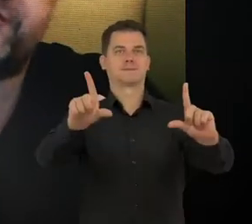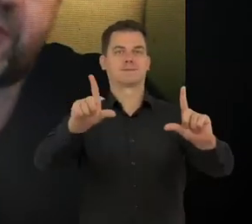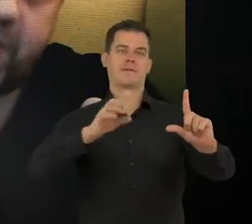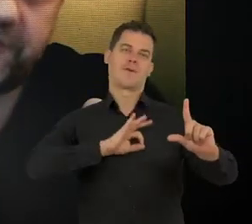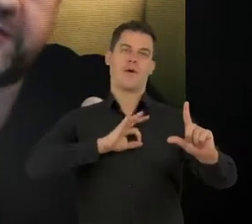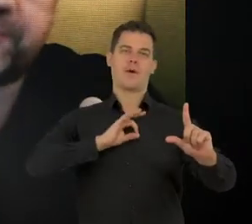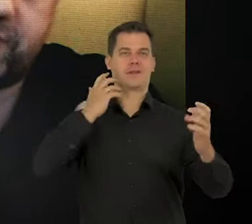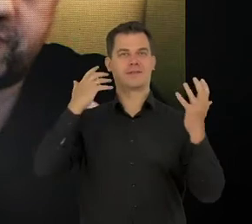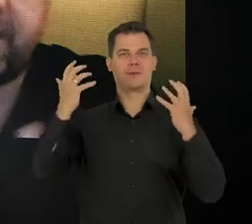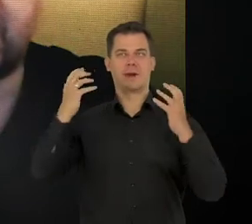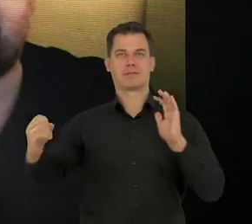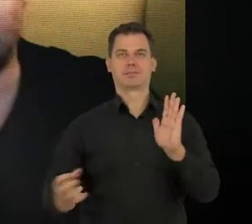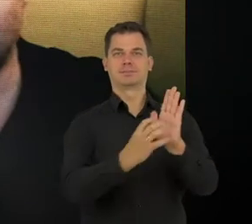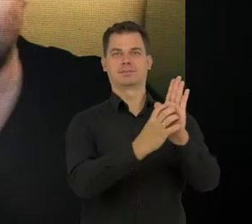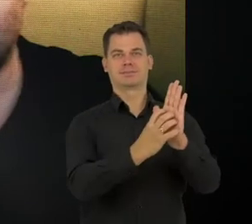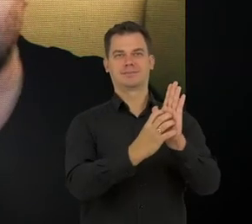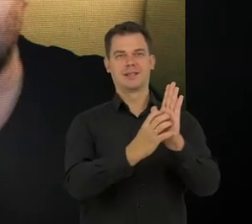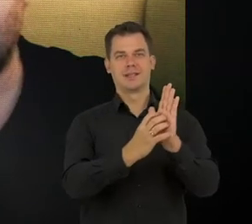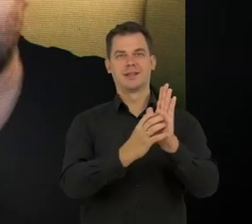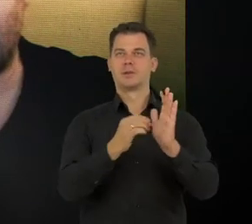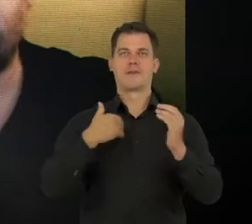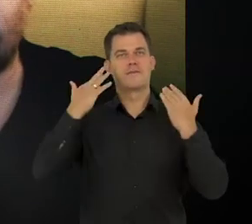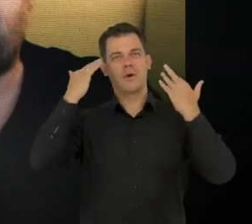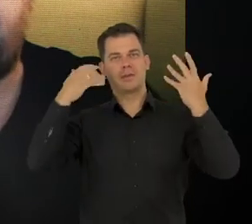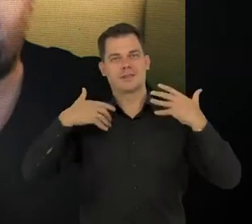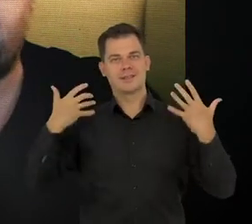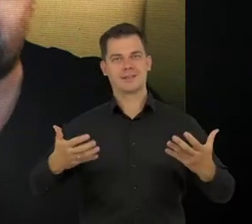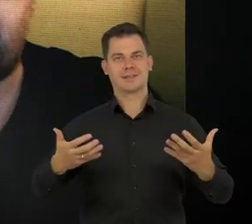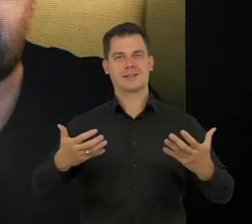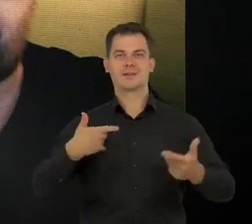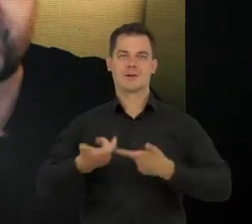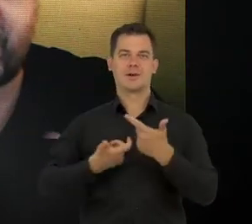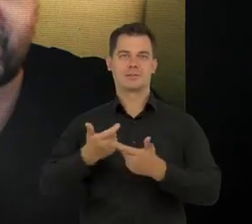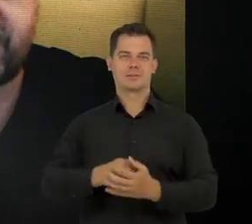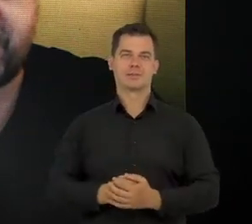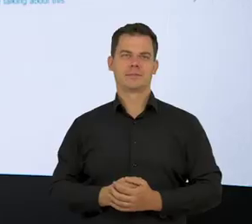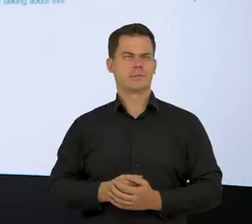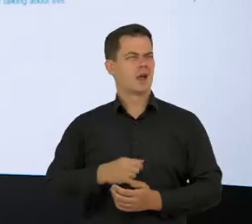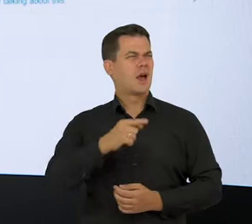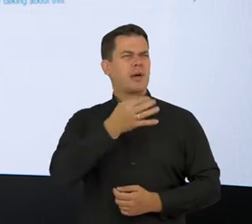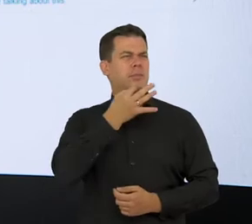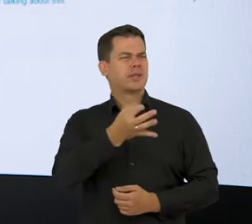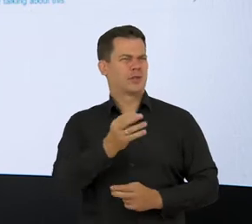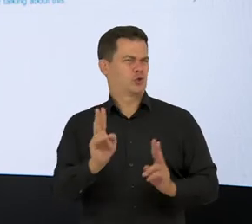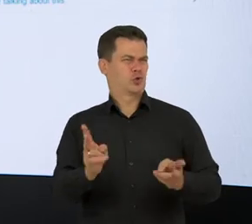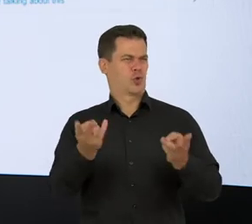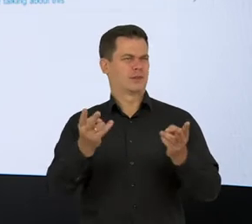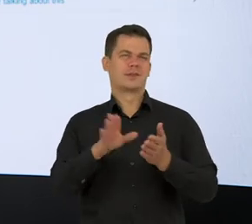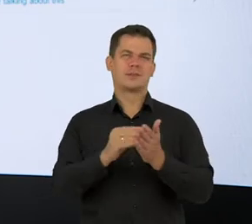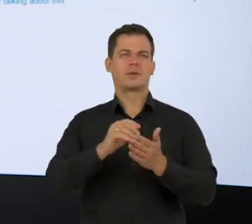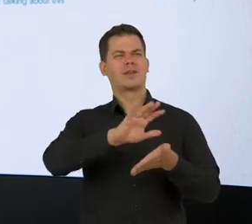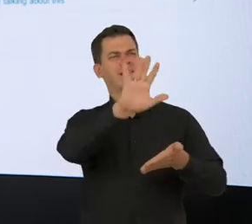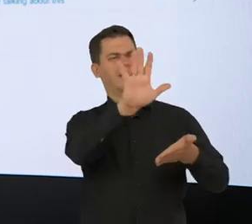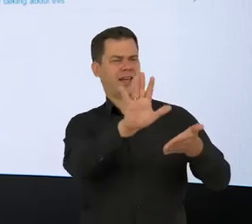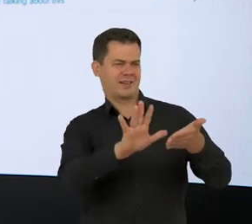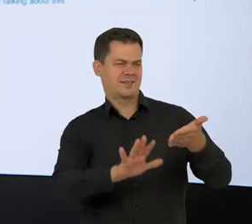i opisują go w ten sposób, jak sobie wyobrażają, że może wyglądać rzeczywistość. Skąd mogą brać się błędnie